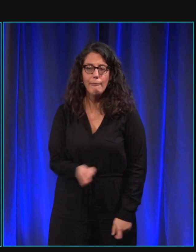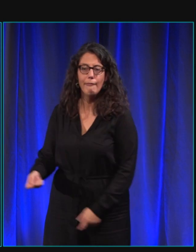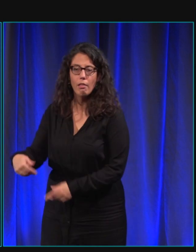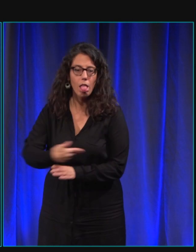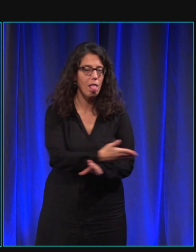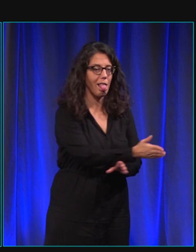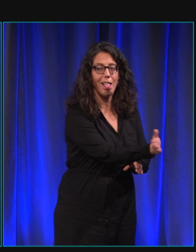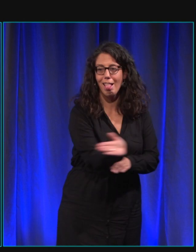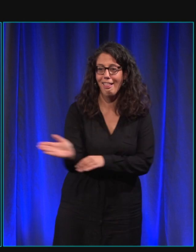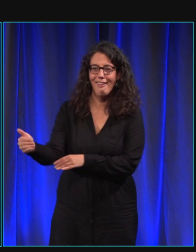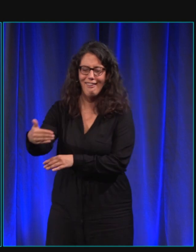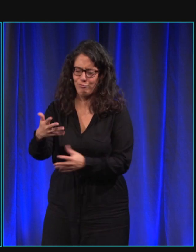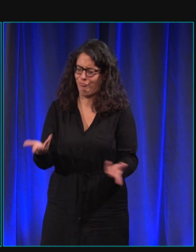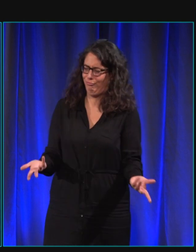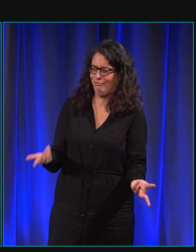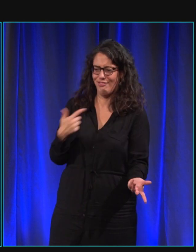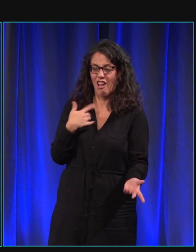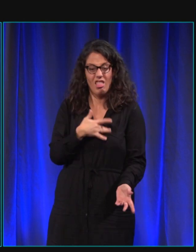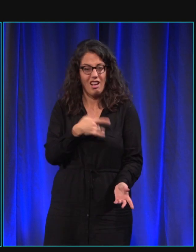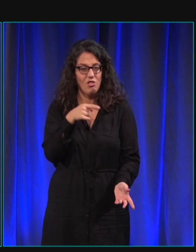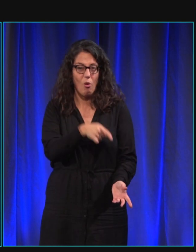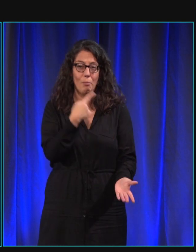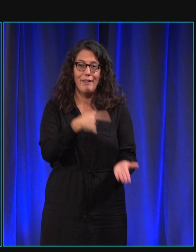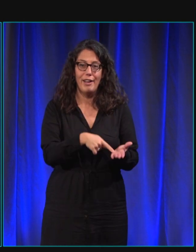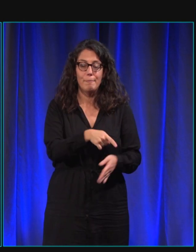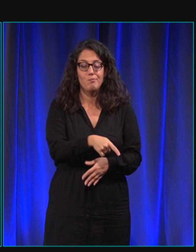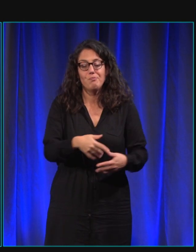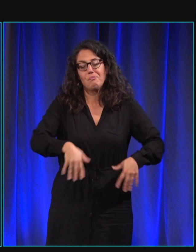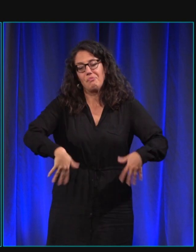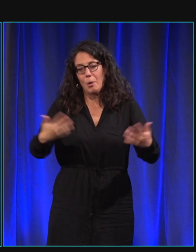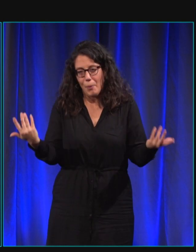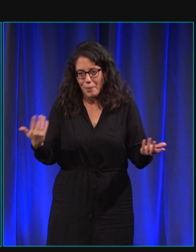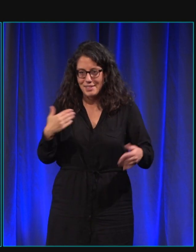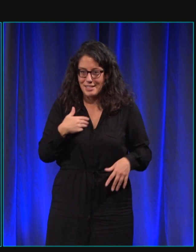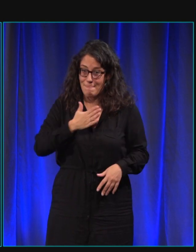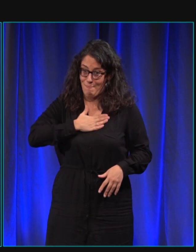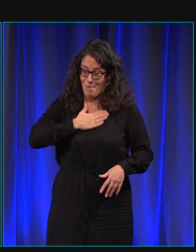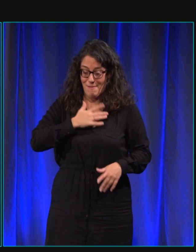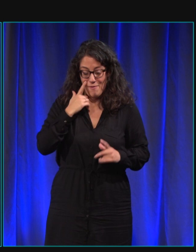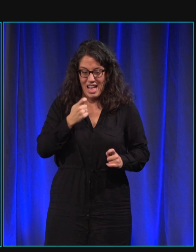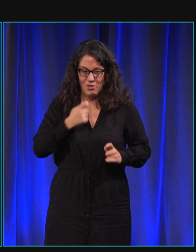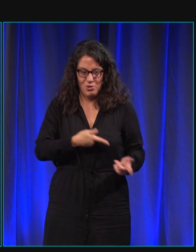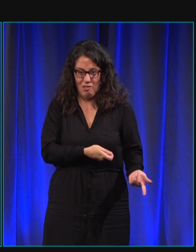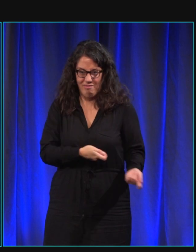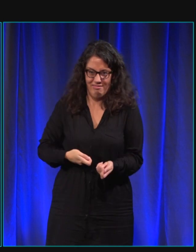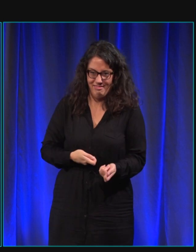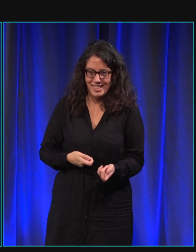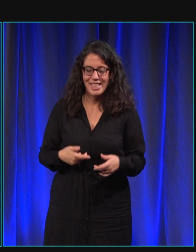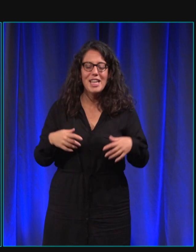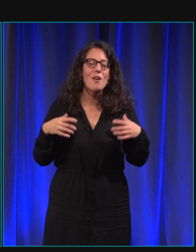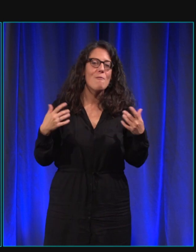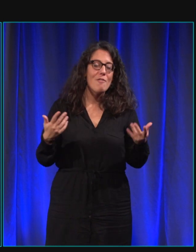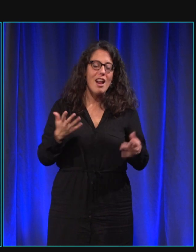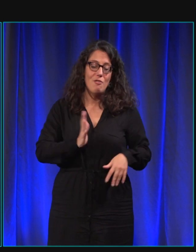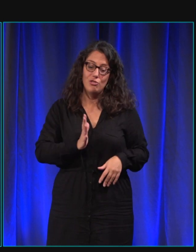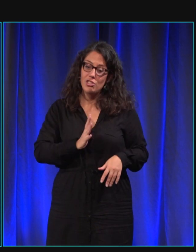vers d'autres endroits qui étaient plus intéressants pour lui. Mais bon, c'était après à moi de faire attention. Donc, voilà. Donc, le